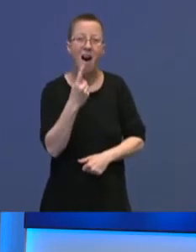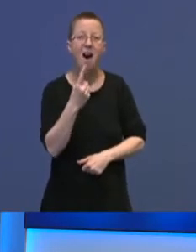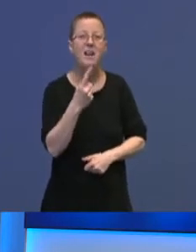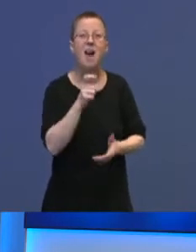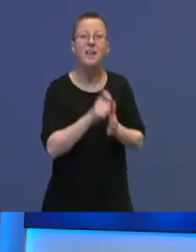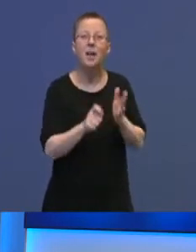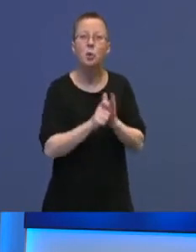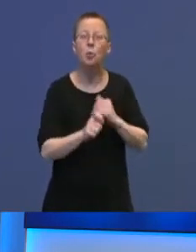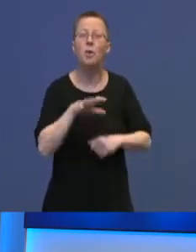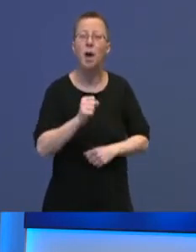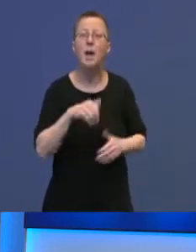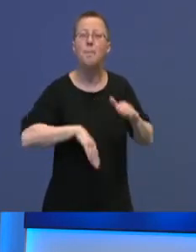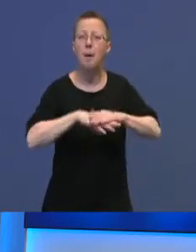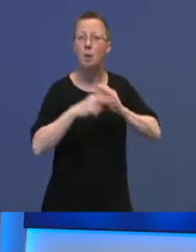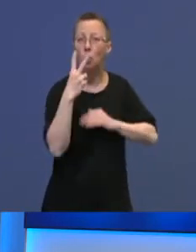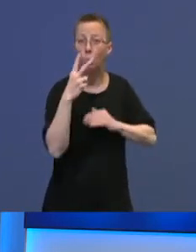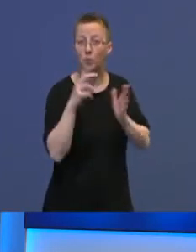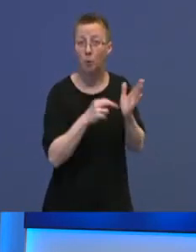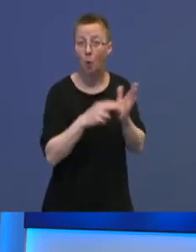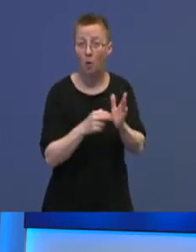begrenser seg etter to spørsmål.